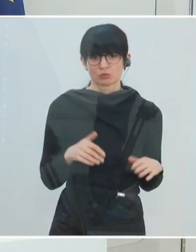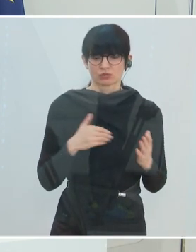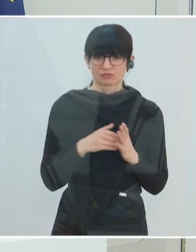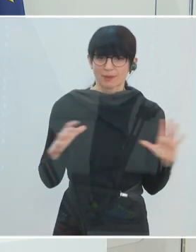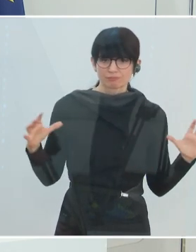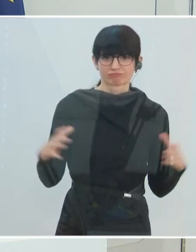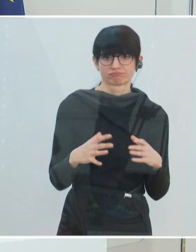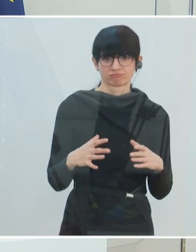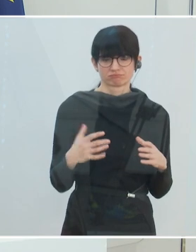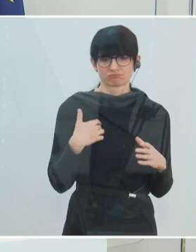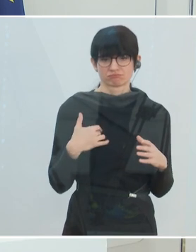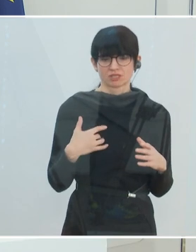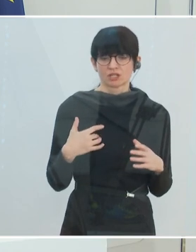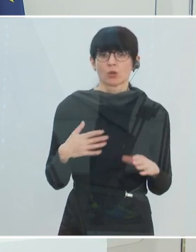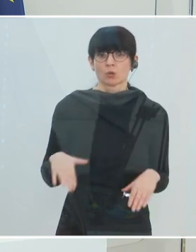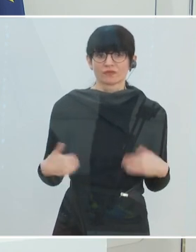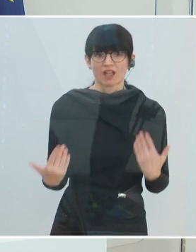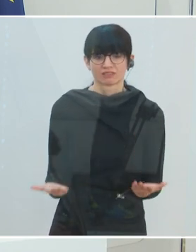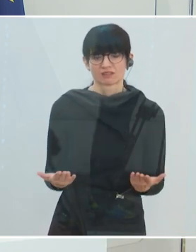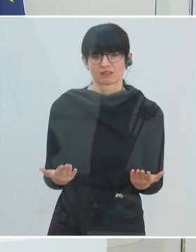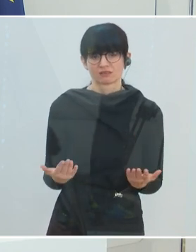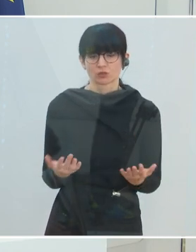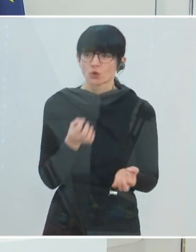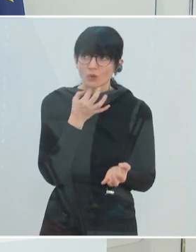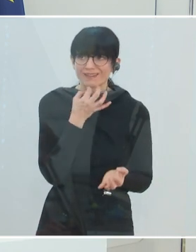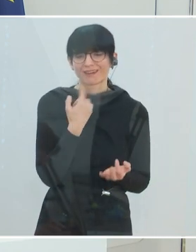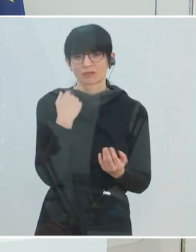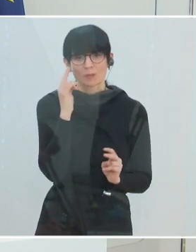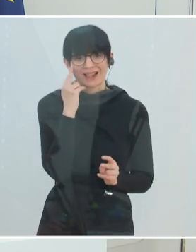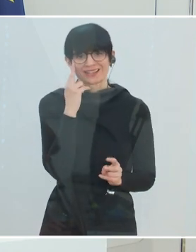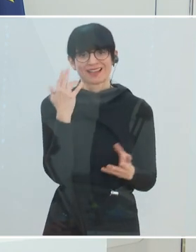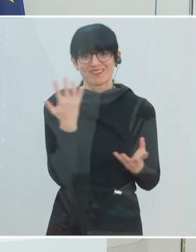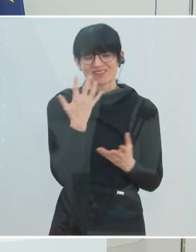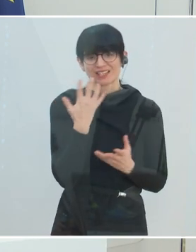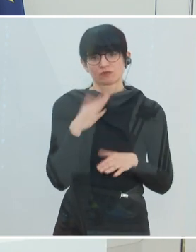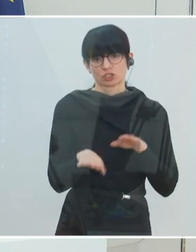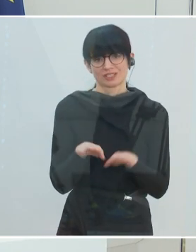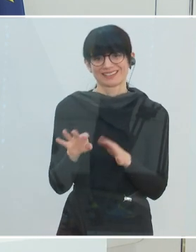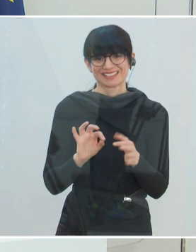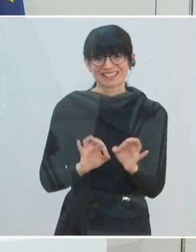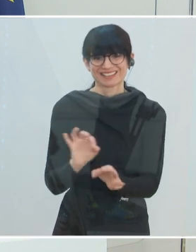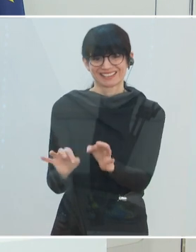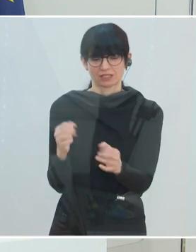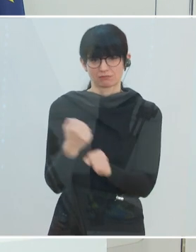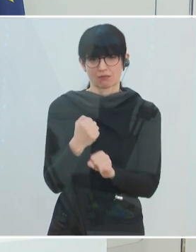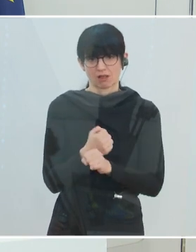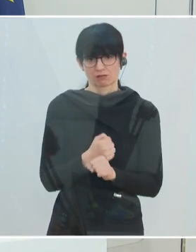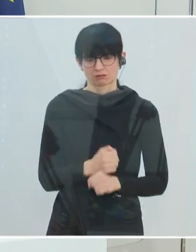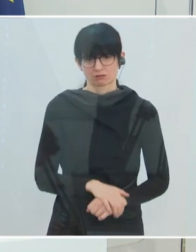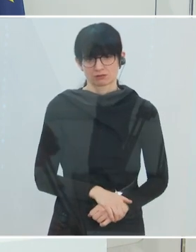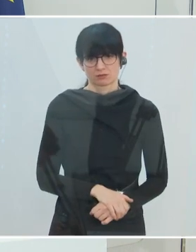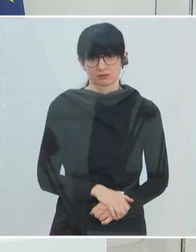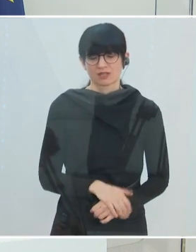zusammenzuführen. Und dann wird man sich aber überlegen müssen, welche konkreten Strategien kann man hier